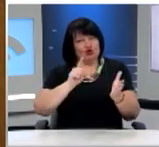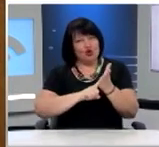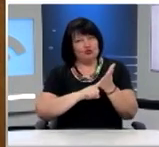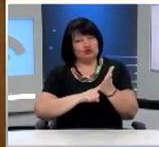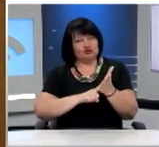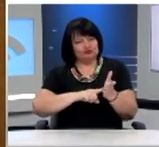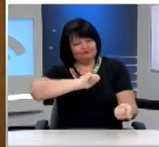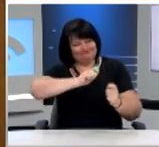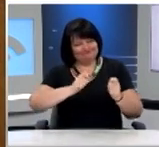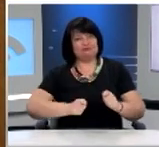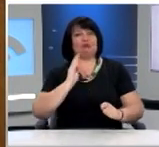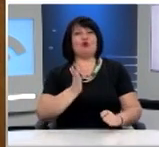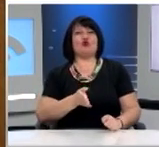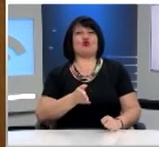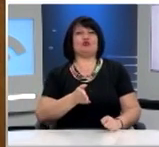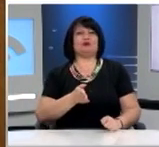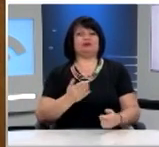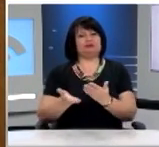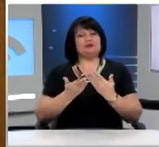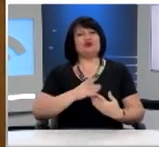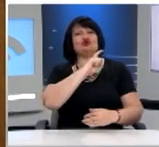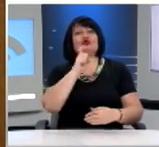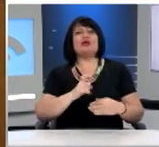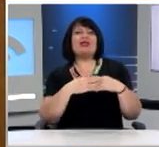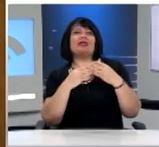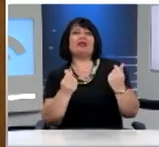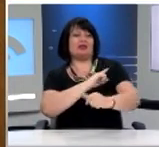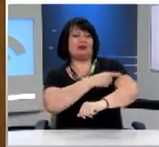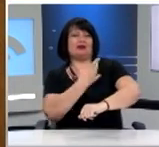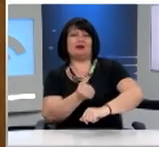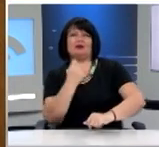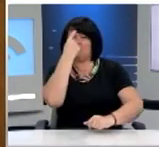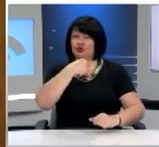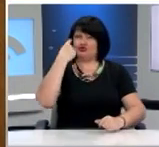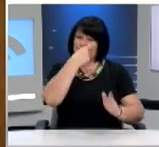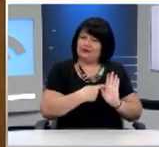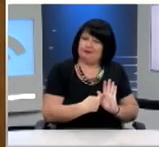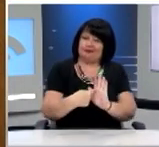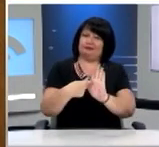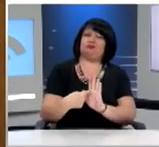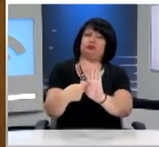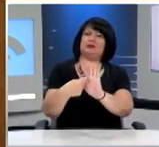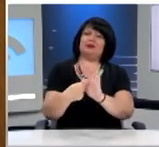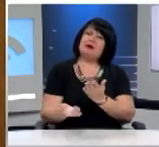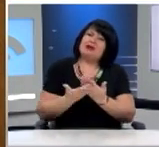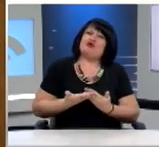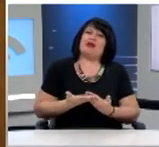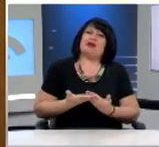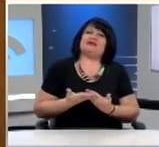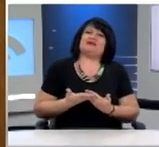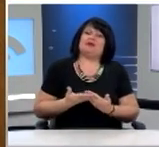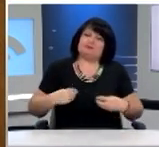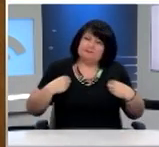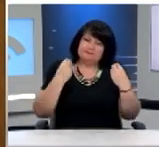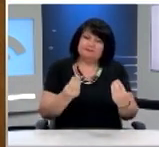αλλάξουν τη ζωή μας και να βοηθήσουν την ανάπτυξη των δεξιοτήτων μας και της προσωπικότητάς μας να προσφέρουν τη δυνατότητα